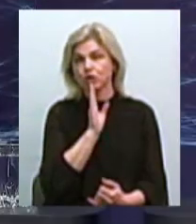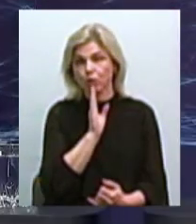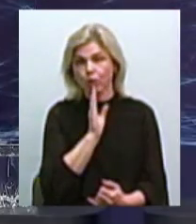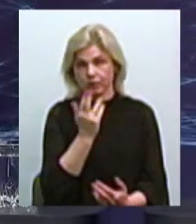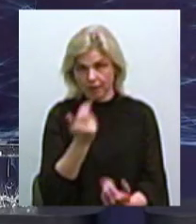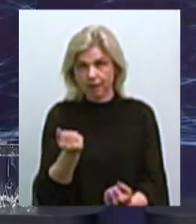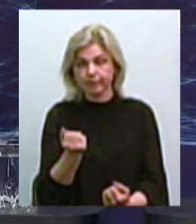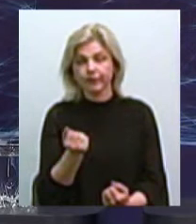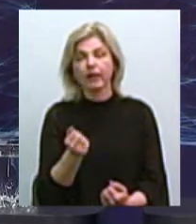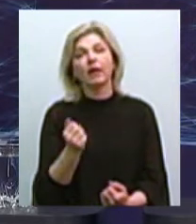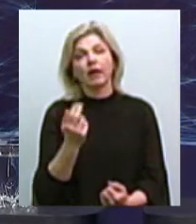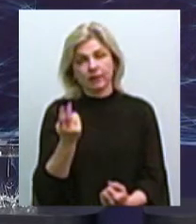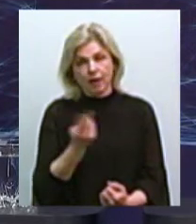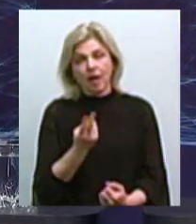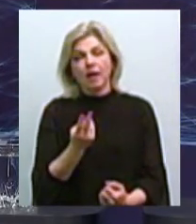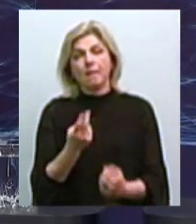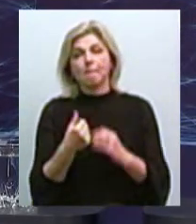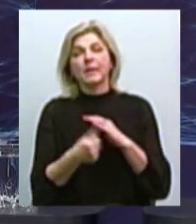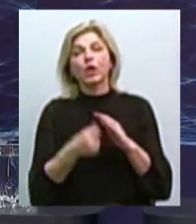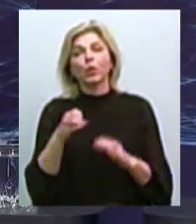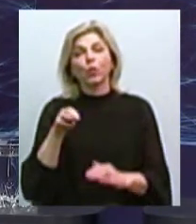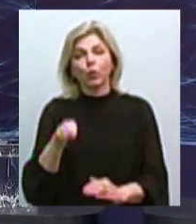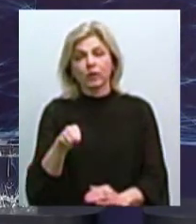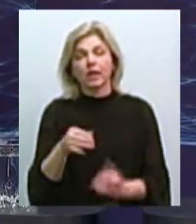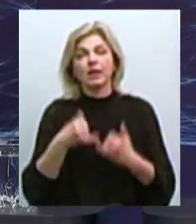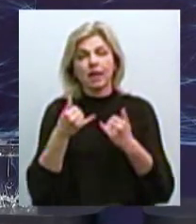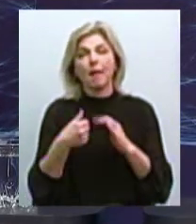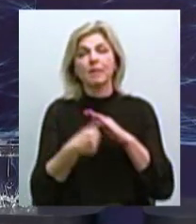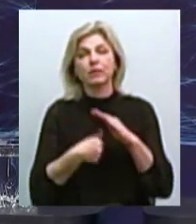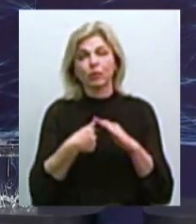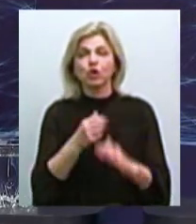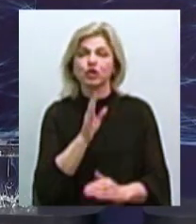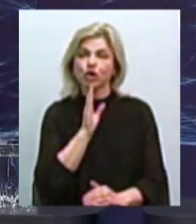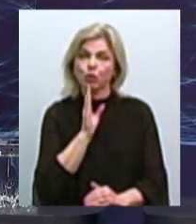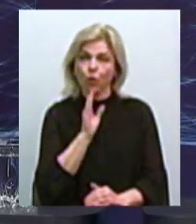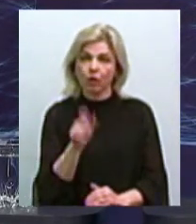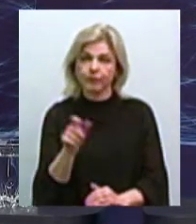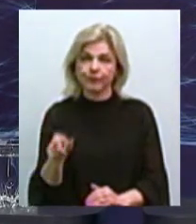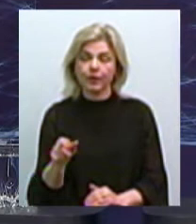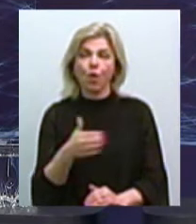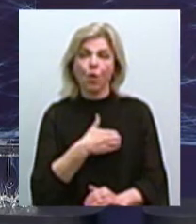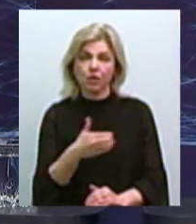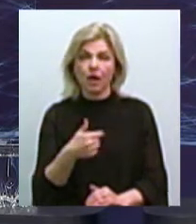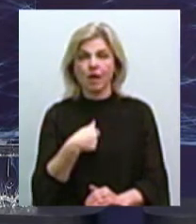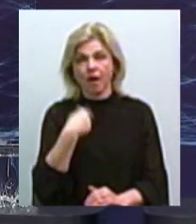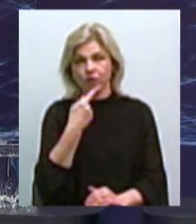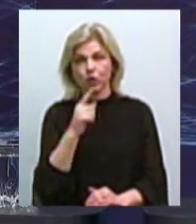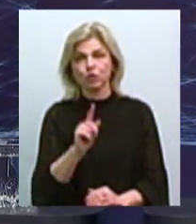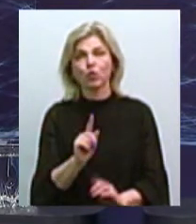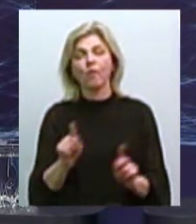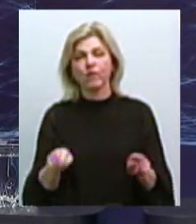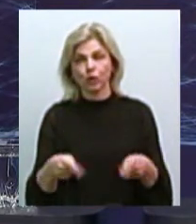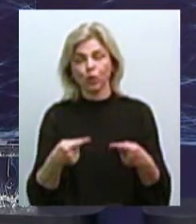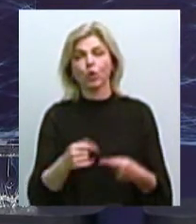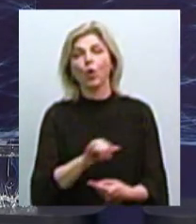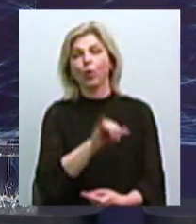Потрібен притулок для безпритульних жінок. Хоча я говорив, що відновлення ми в